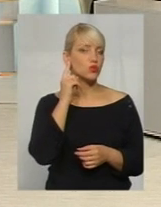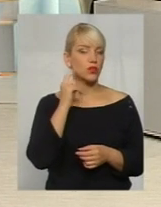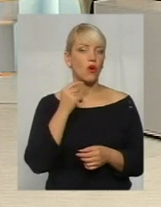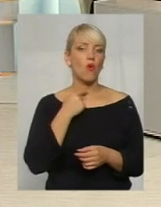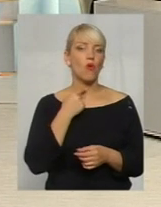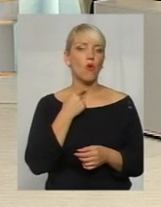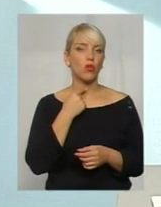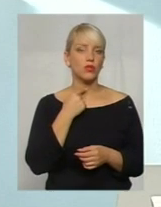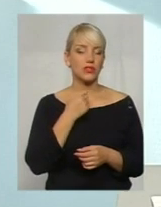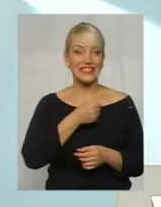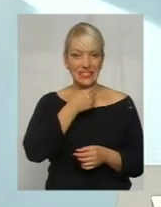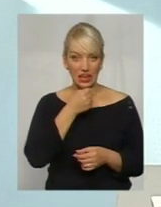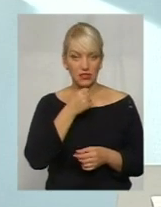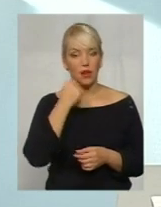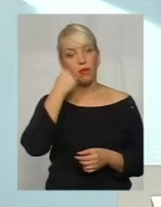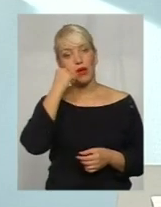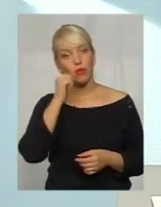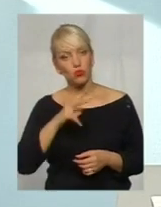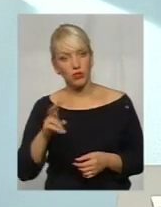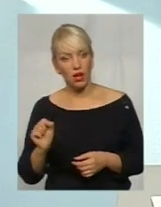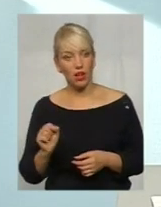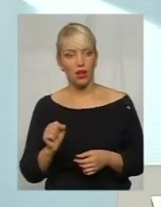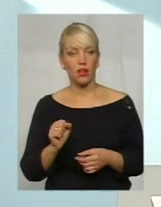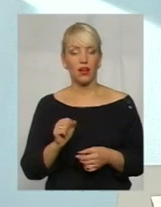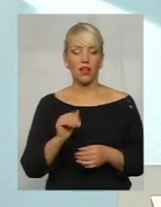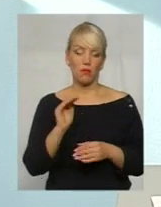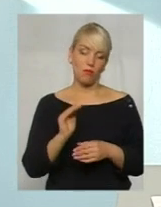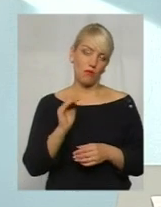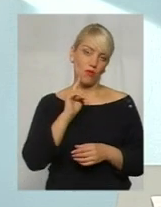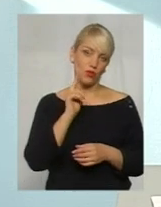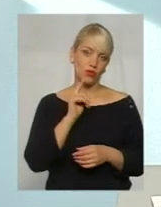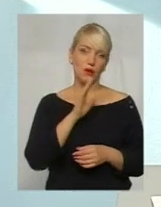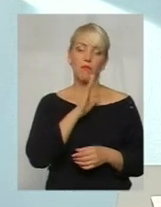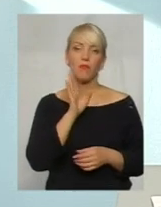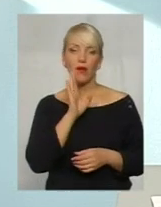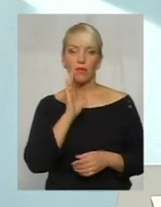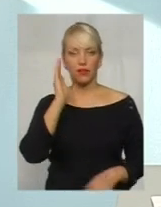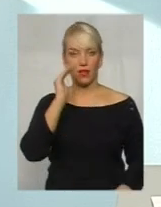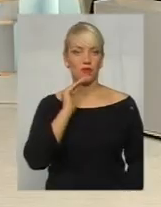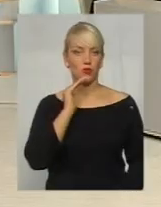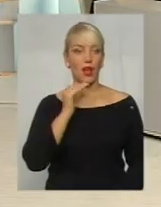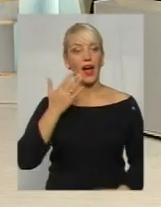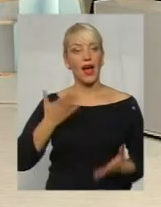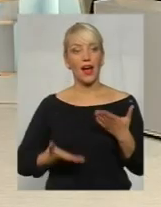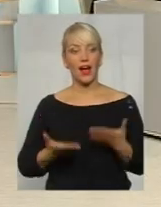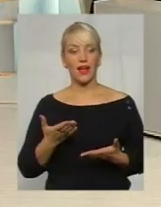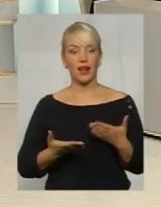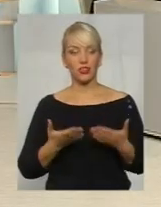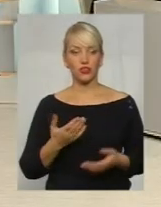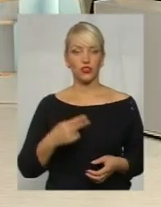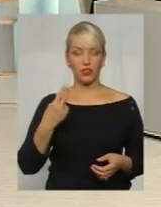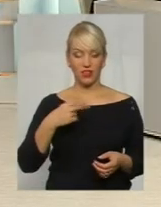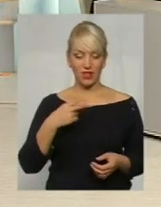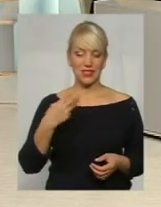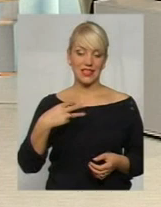бабушка, молодший трошки вік, чи б тато. Але ж, якщо 20-30